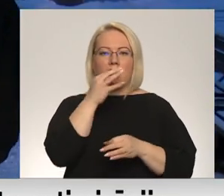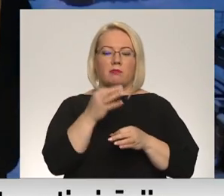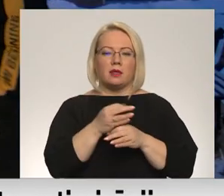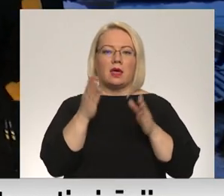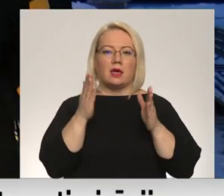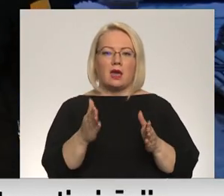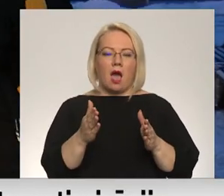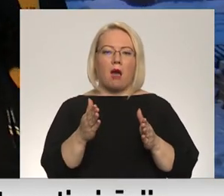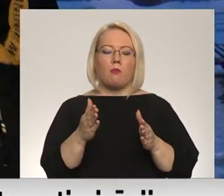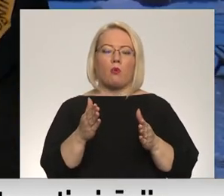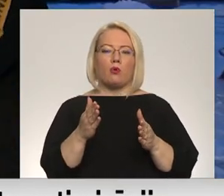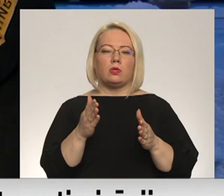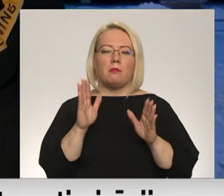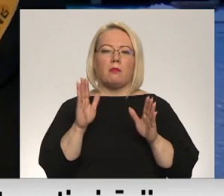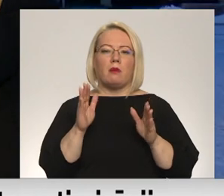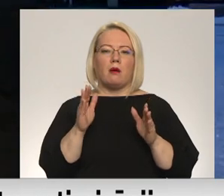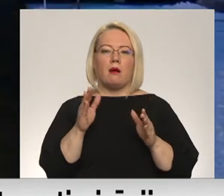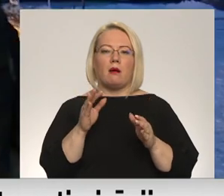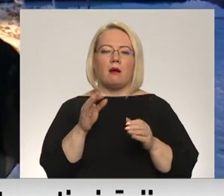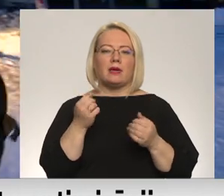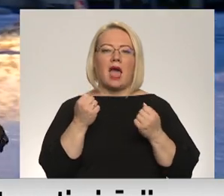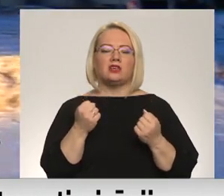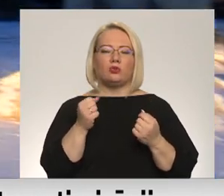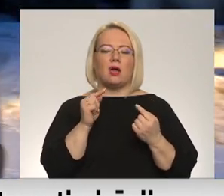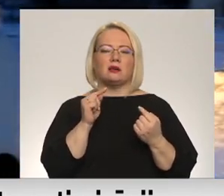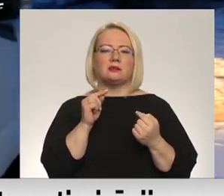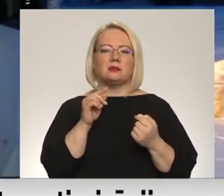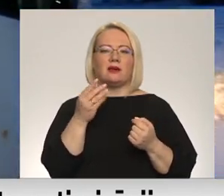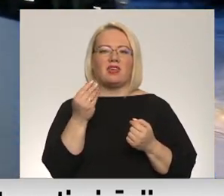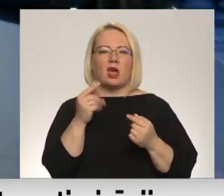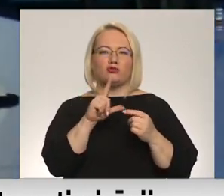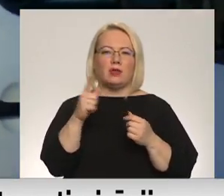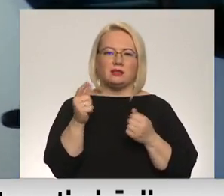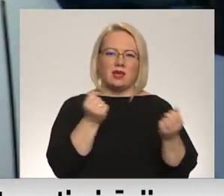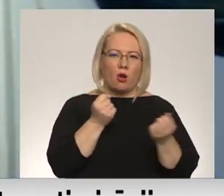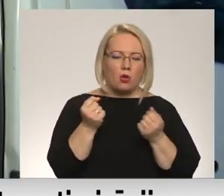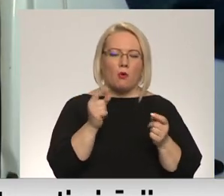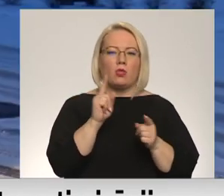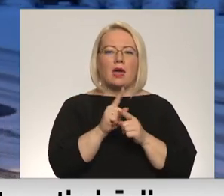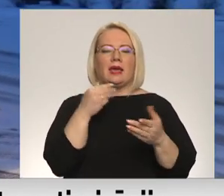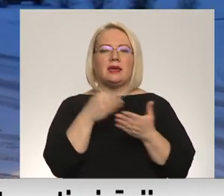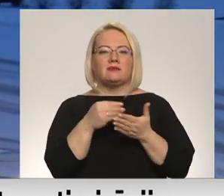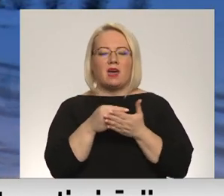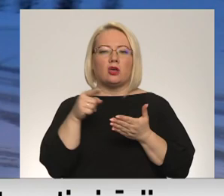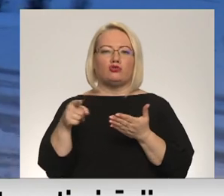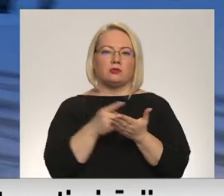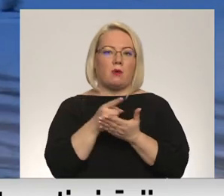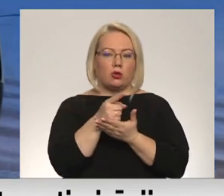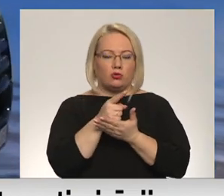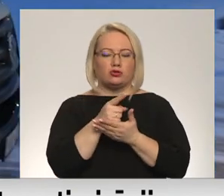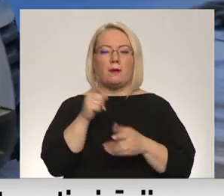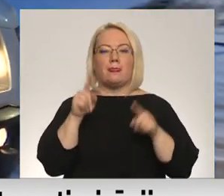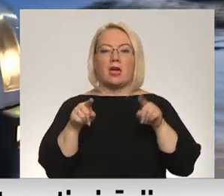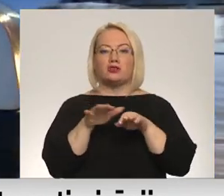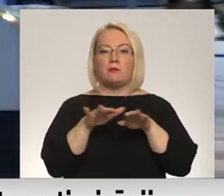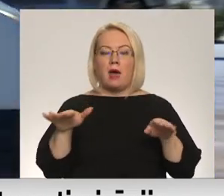pret saviem finanšu līdzekļiem. Ir jāvērta šīs izvērtēšanas pašiem maršrutiem. Daži bērnīgi dienu uz